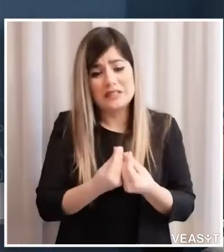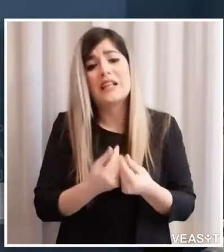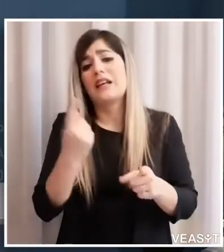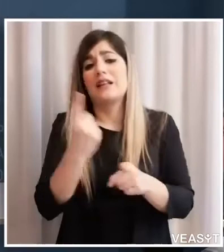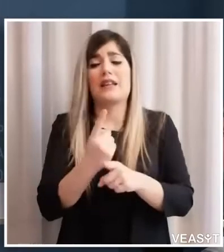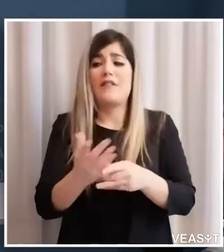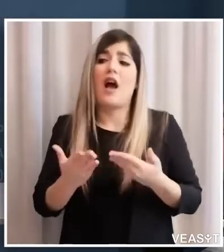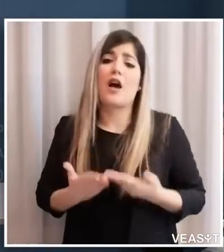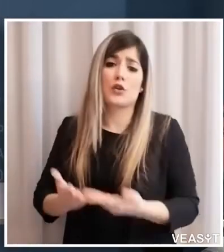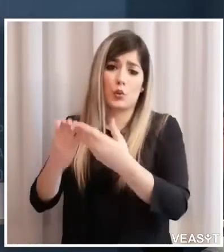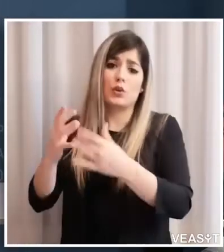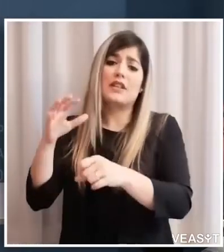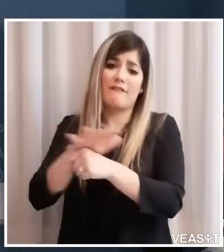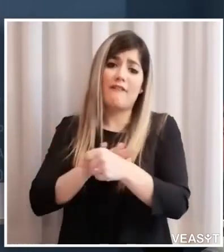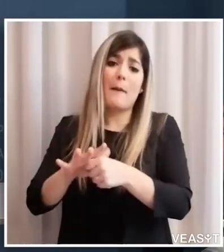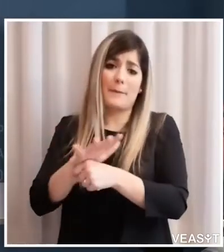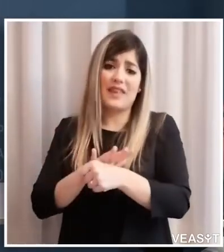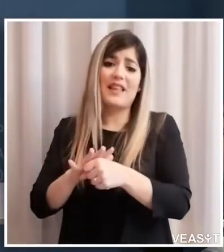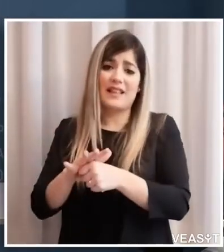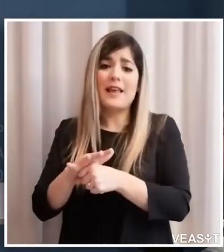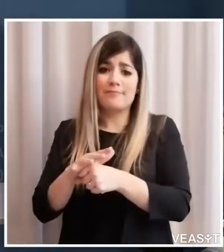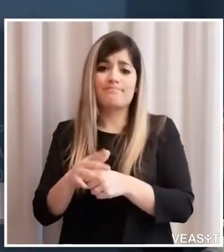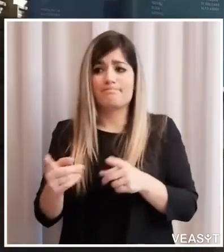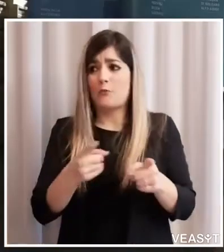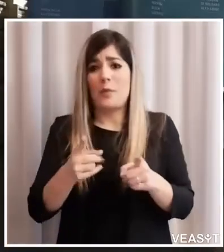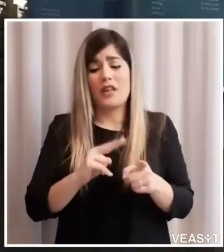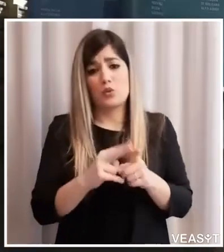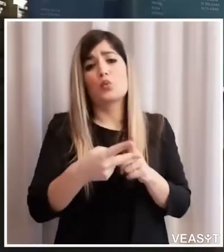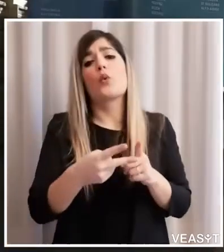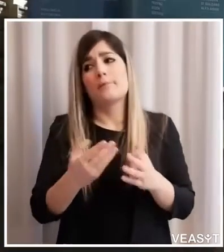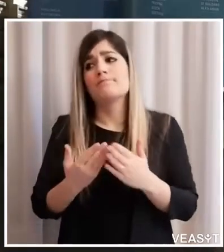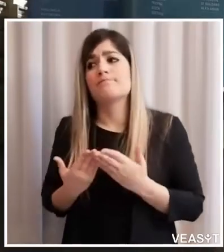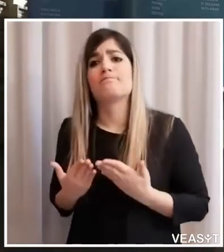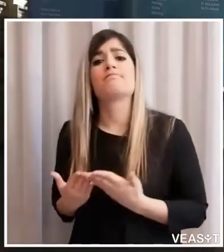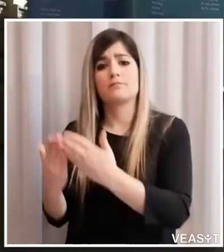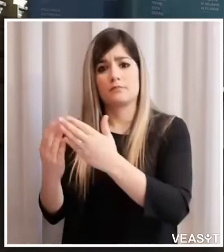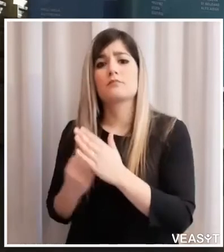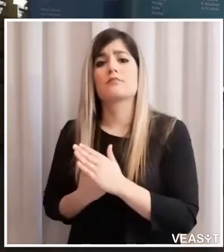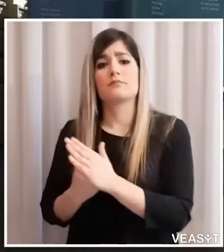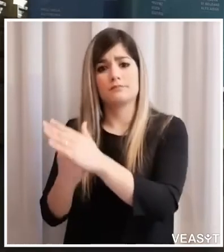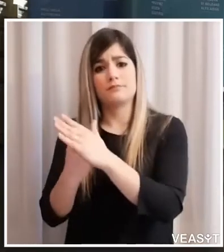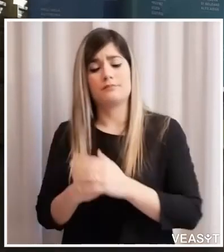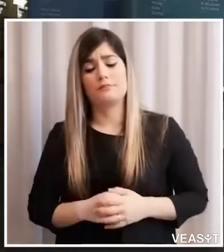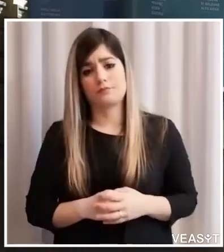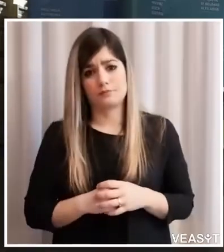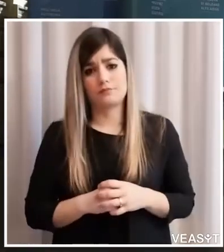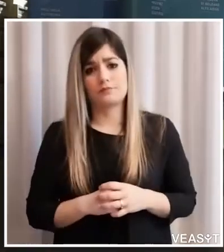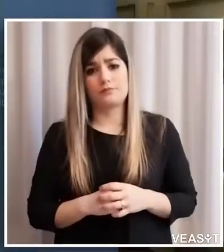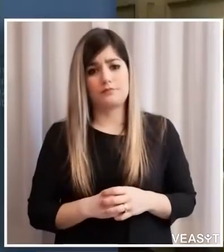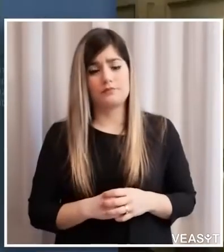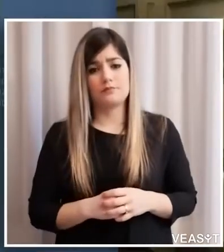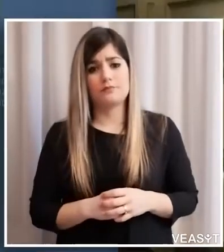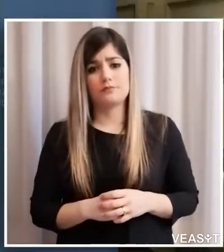famiglie di entrare bene in questa fase 2 di ripartenza ecco forse l'ultima